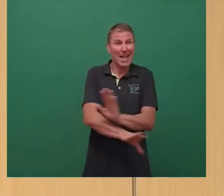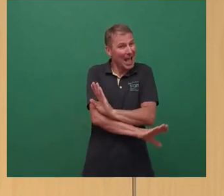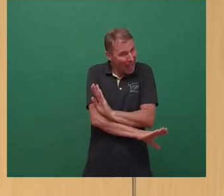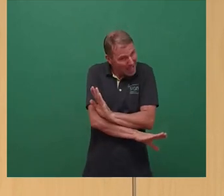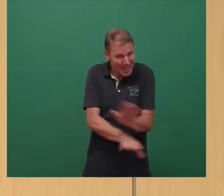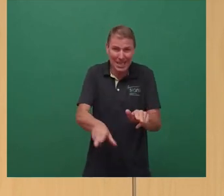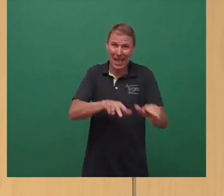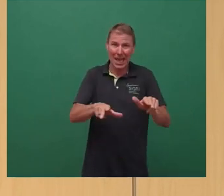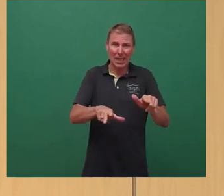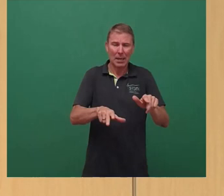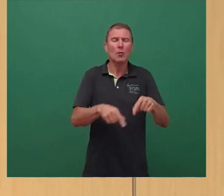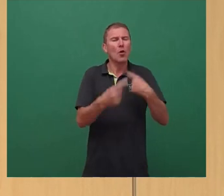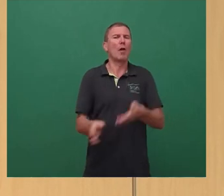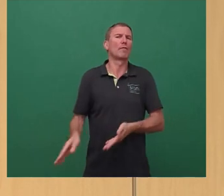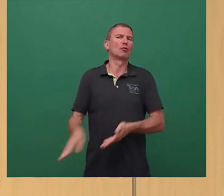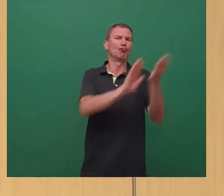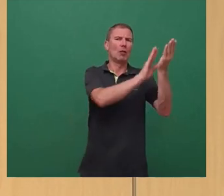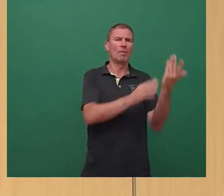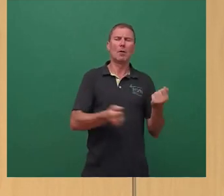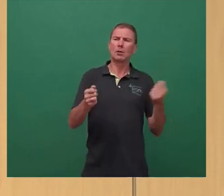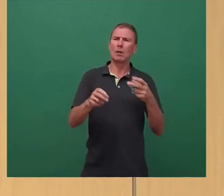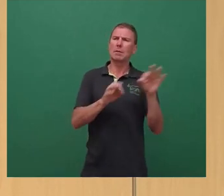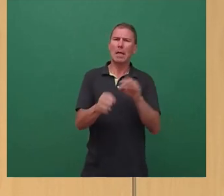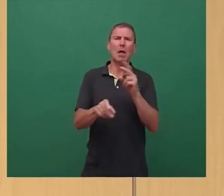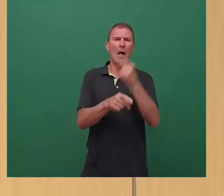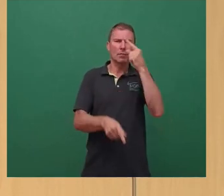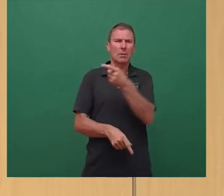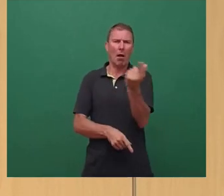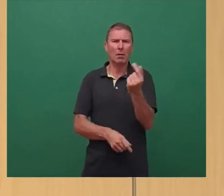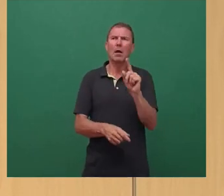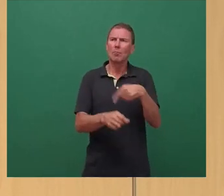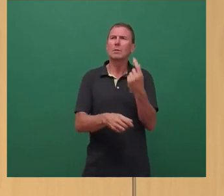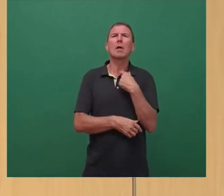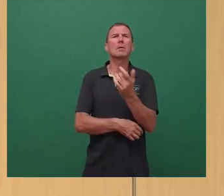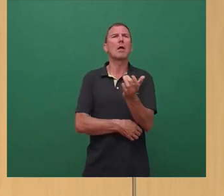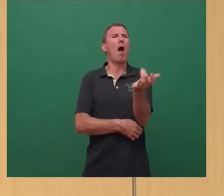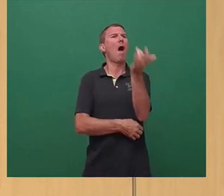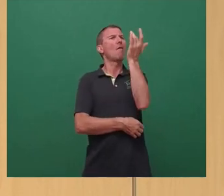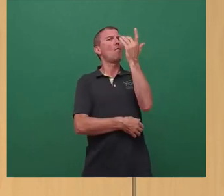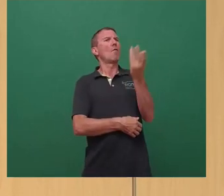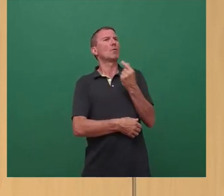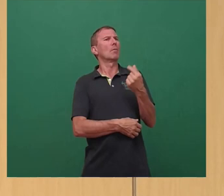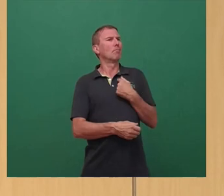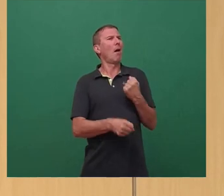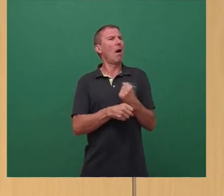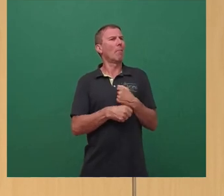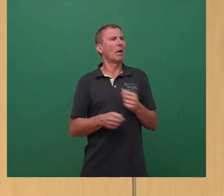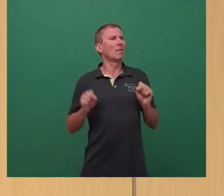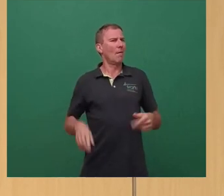läuft akut was schief und Geschäftsleitung und Aufsichtsrat müssten sich dann einiges vorwerfen lassen und müssten ihre Tätigkeit hinterfragen.